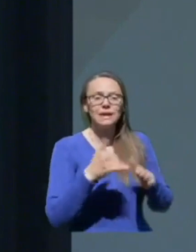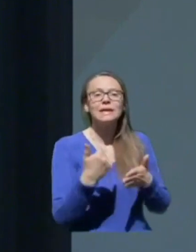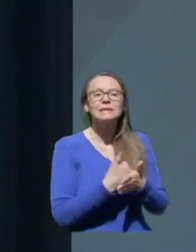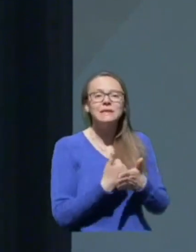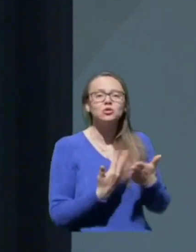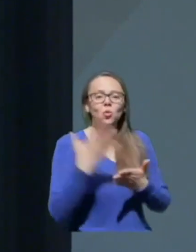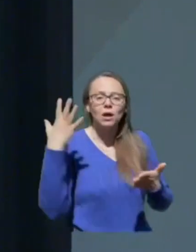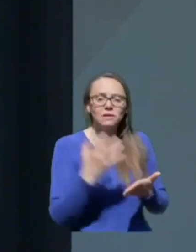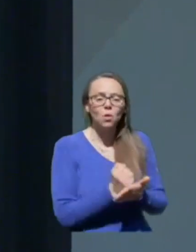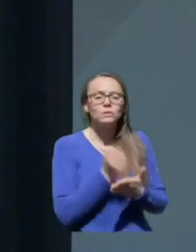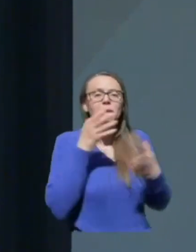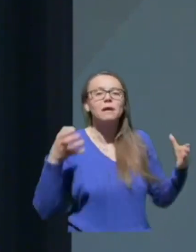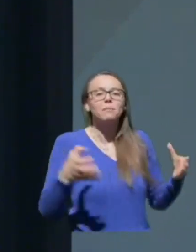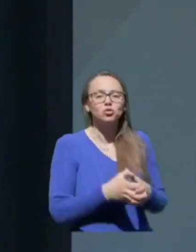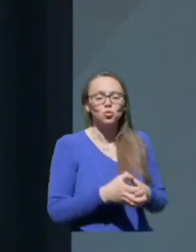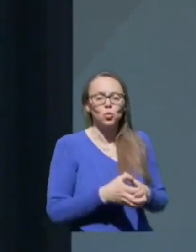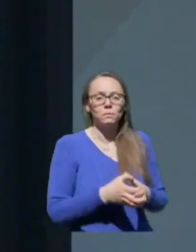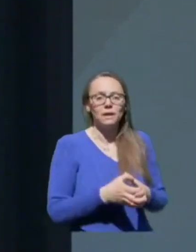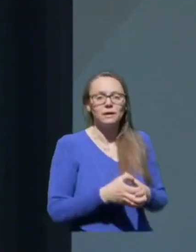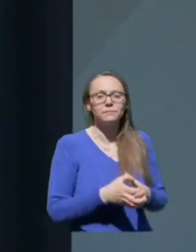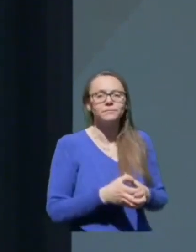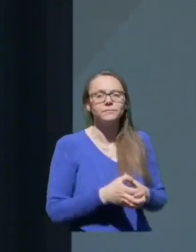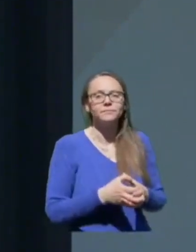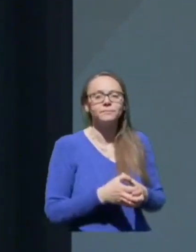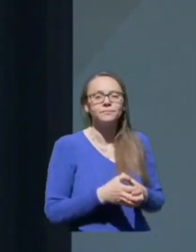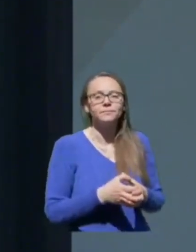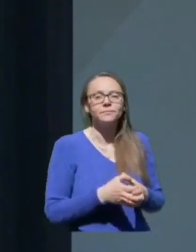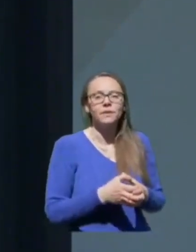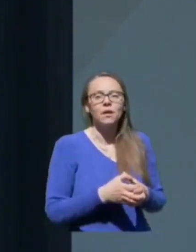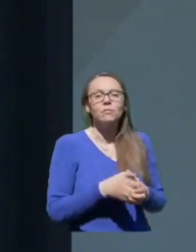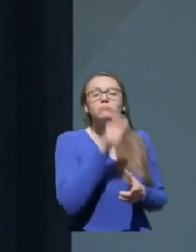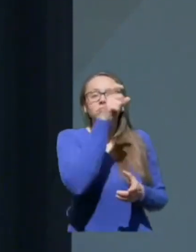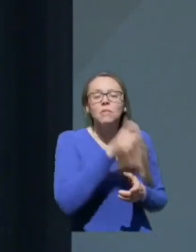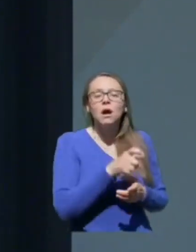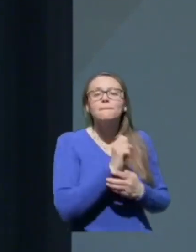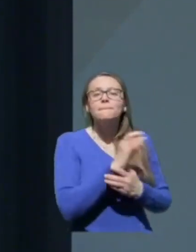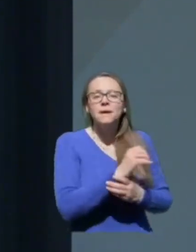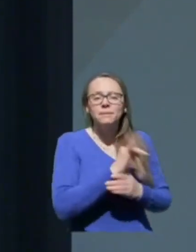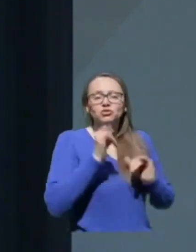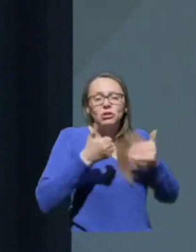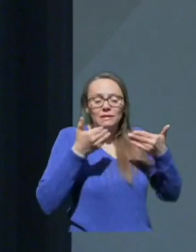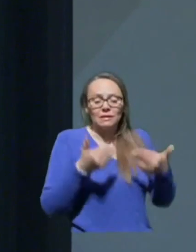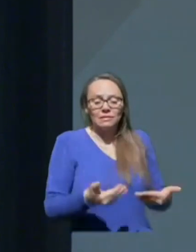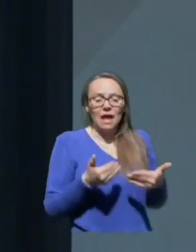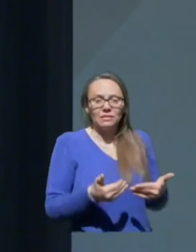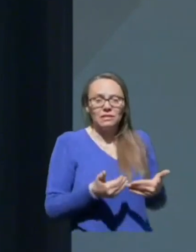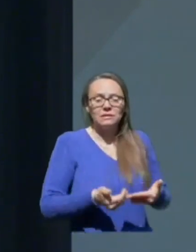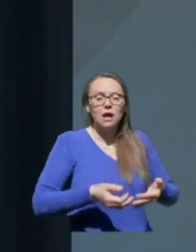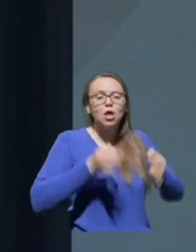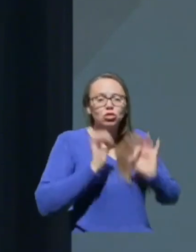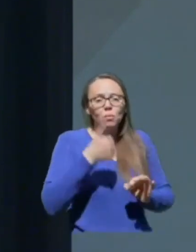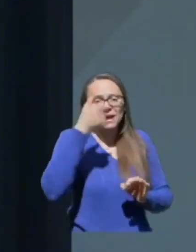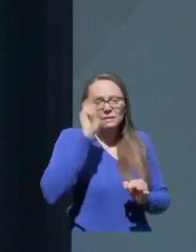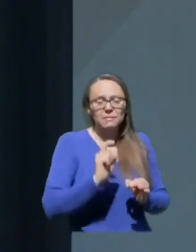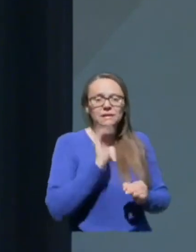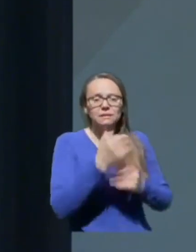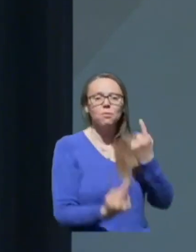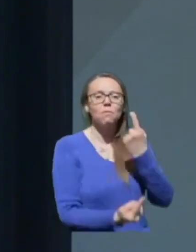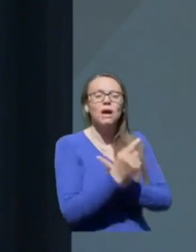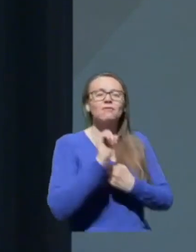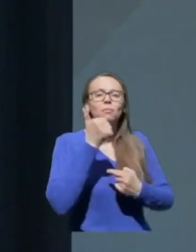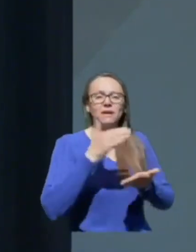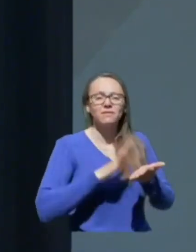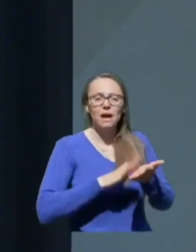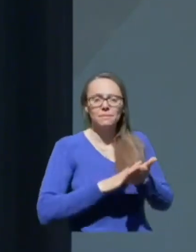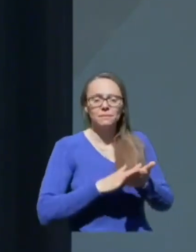uspeh bo skupna. Prepričan sem, da se danes, dober mesec po pojavu prvega primera